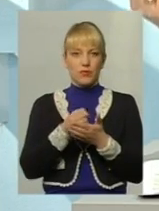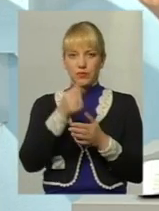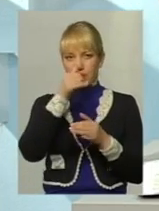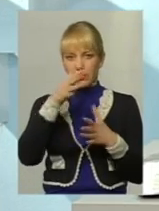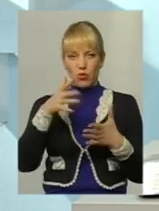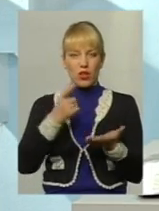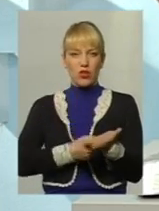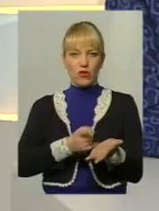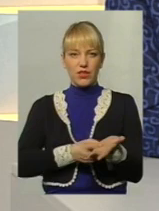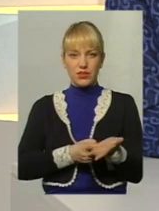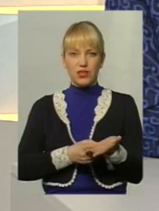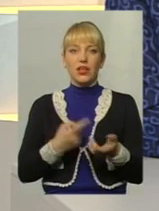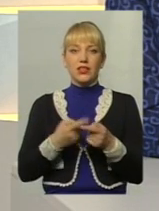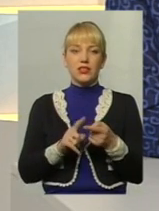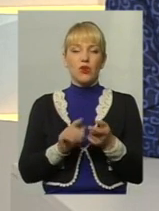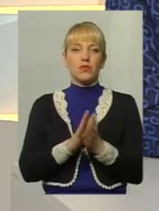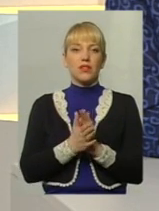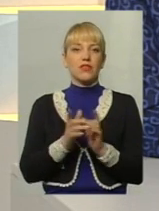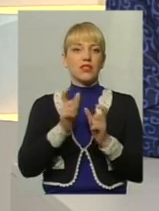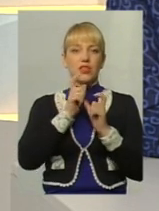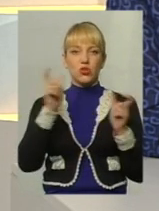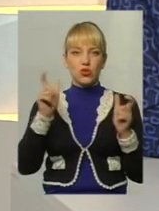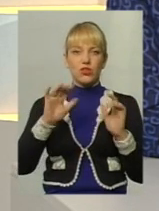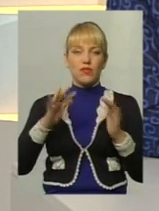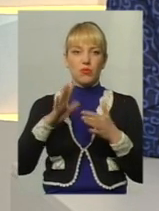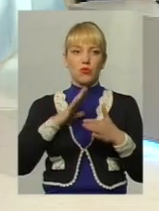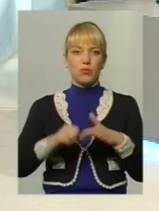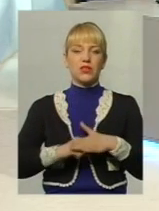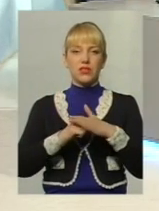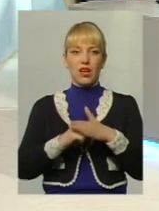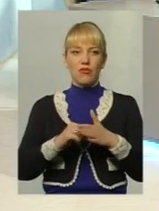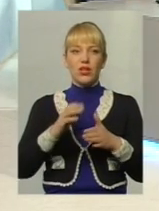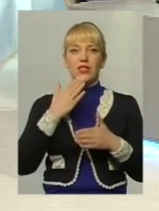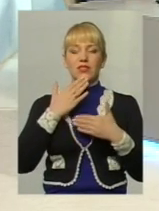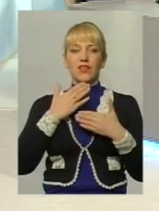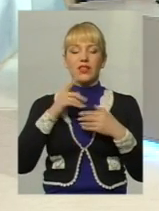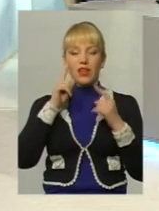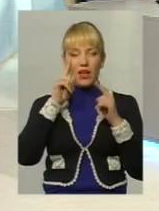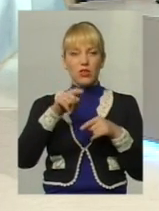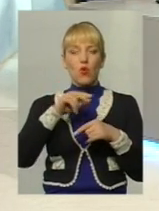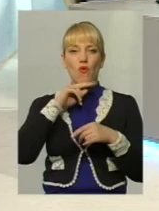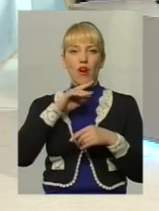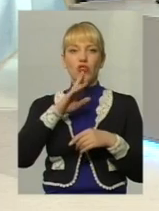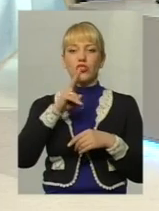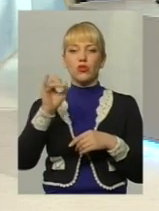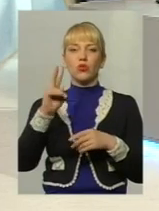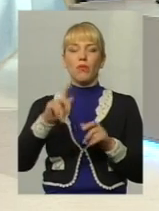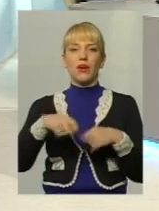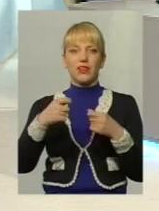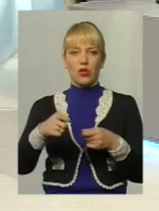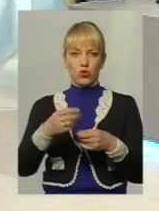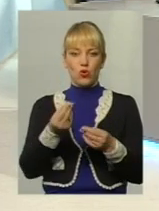довести ці обставини. Цей кричущий випадок був підставою звертати увагу жінок, які передають кошти